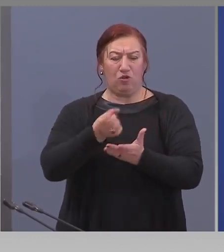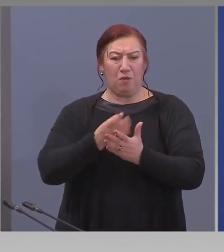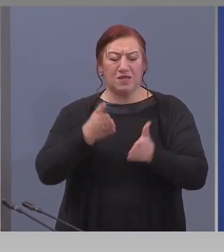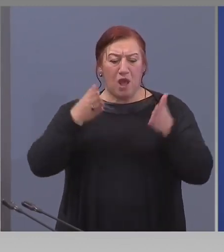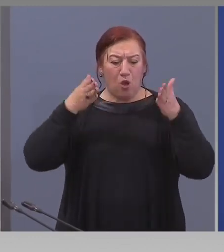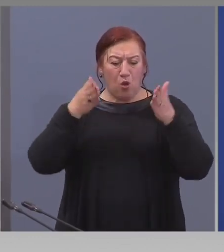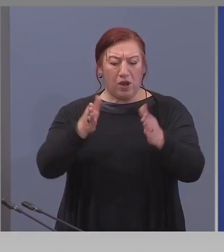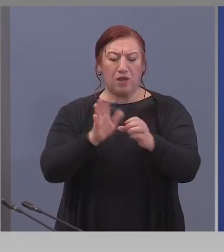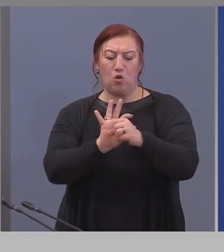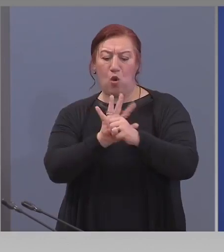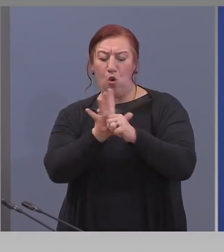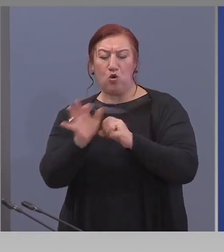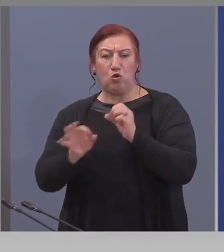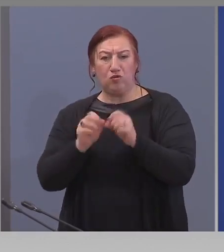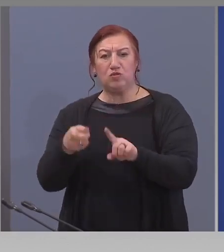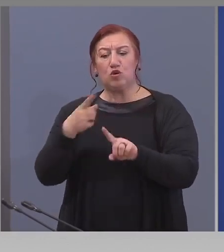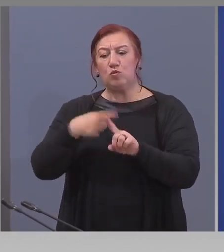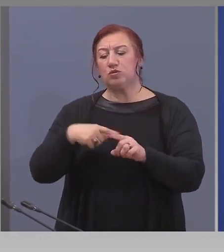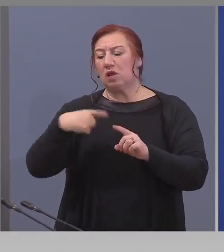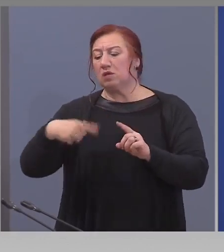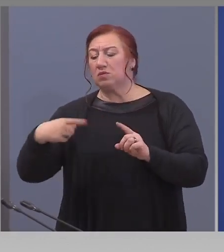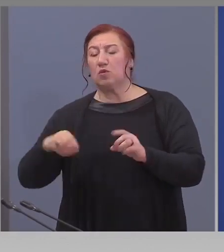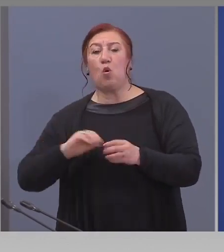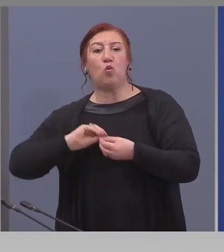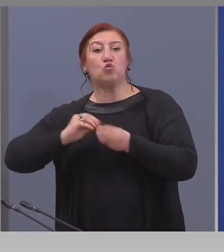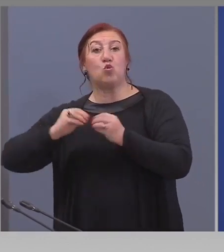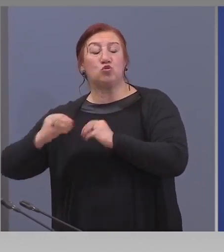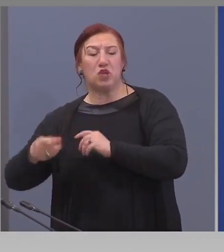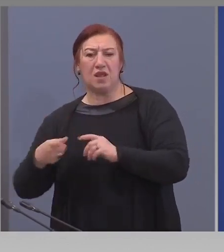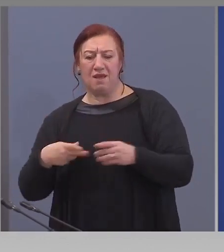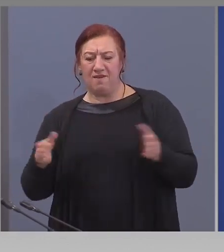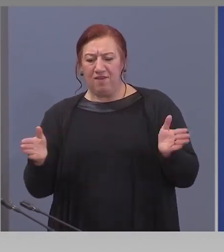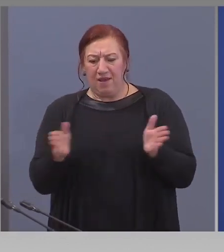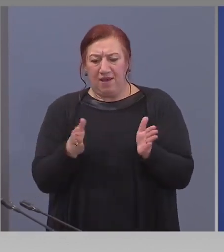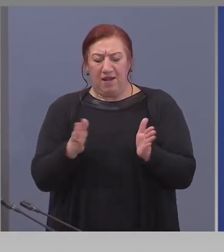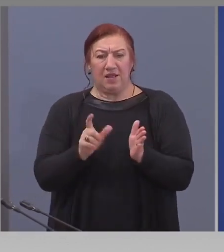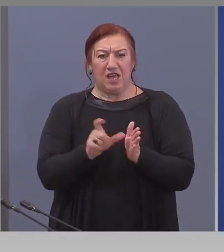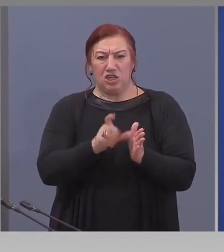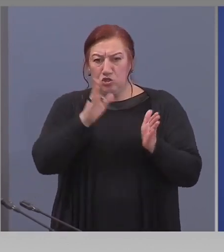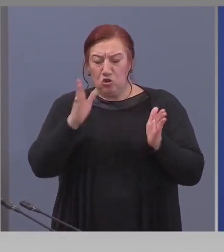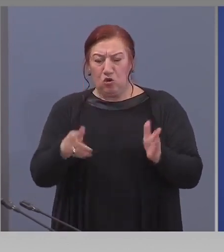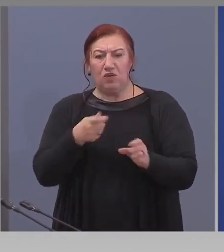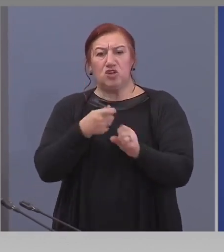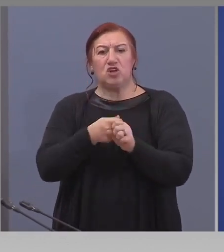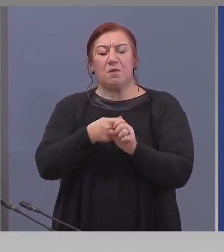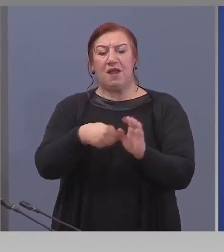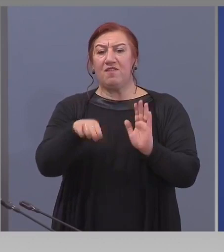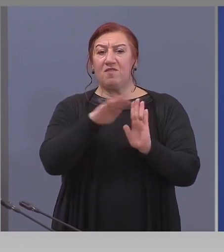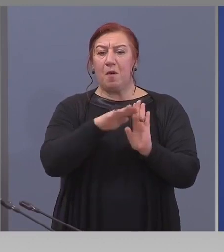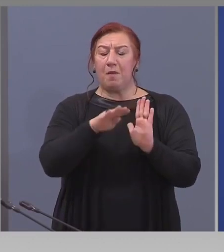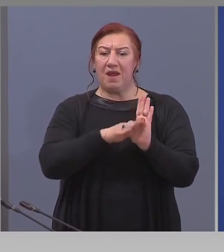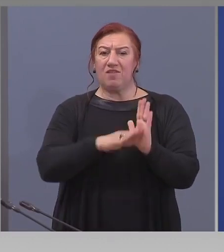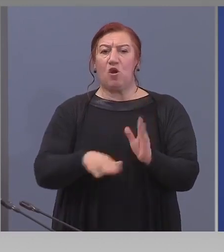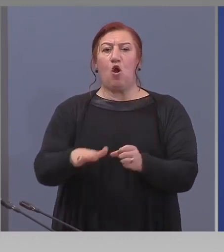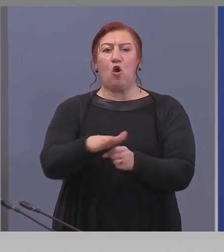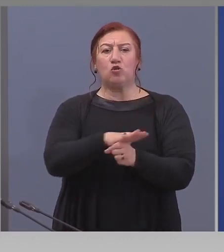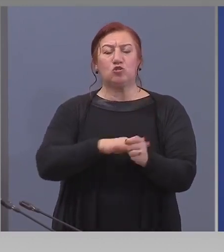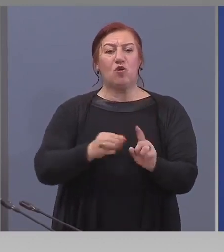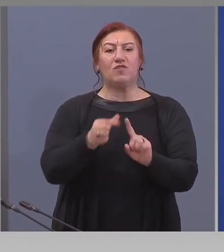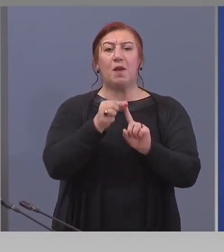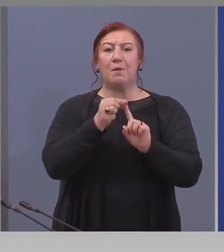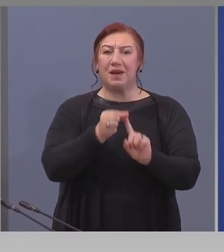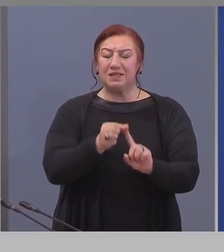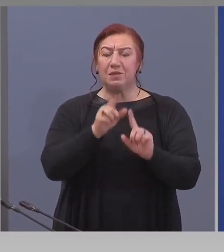респективно усложнението от него. В най-кратки срокове ще имаме готовност да изготвим правилник с основните принципи, на които